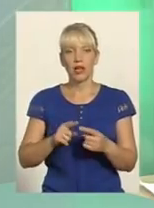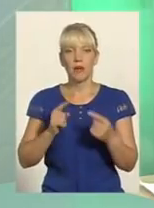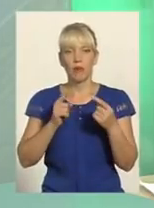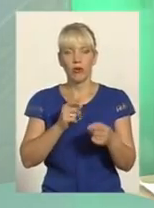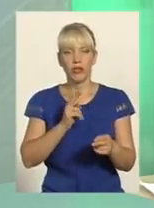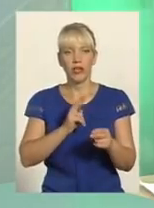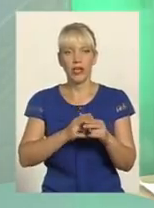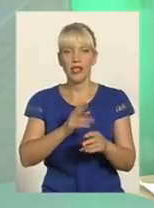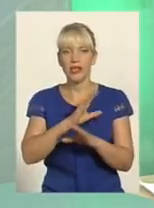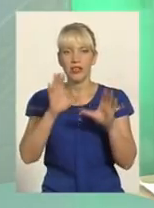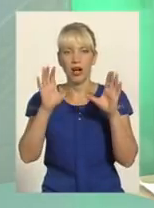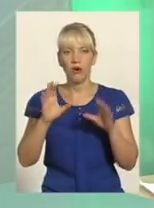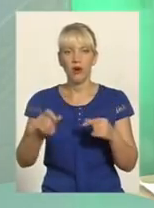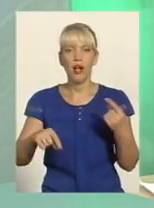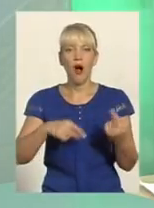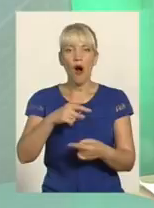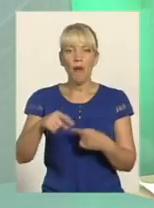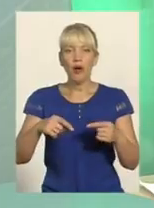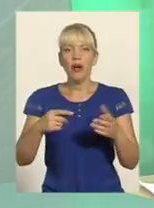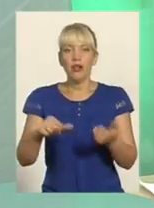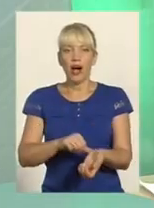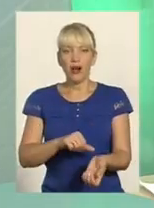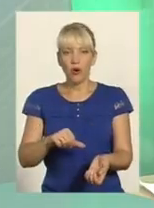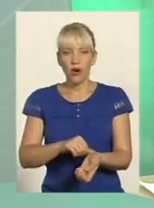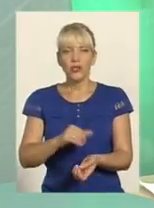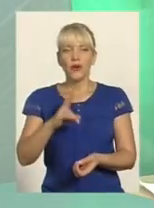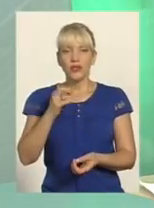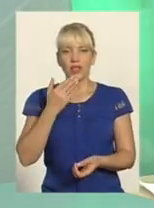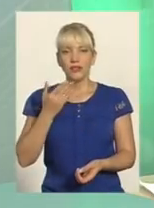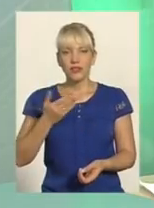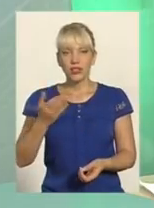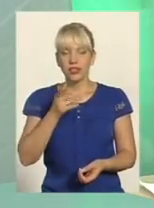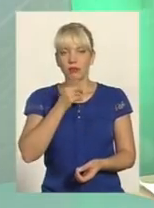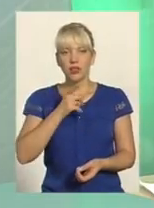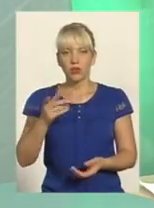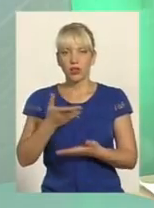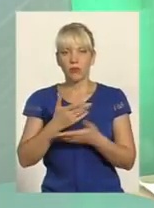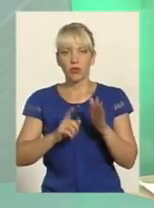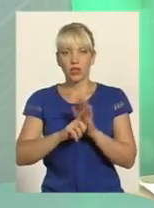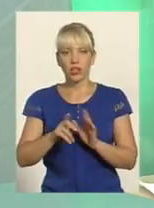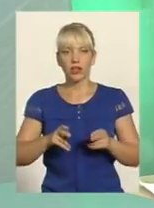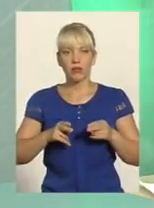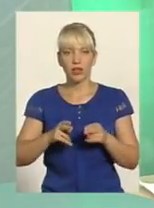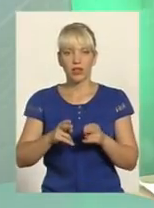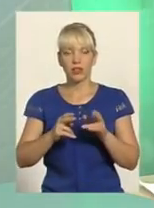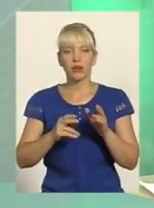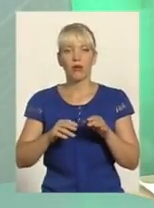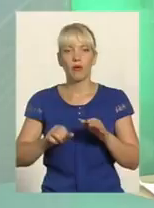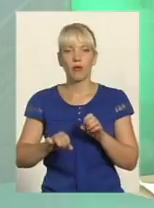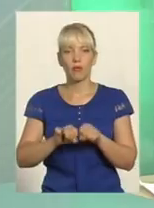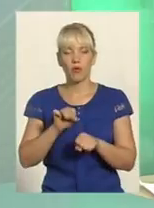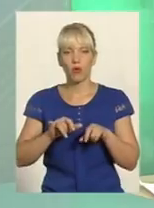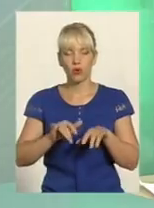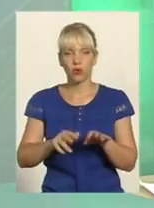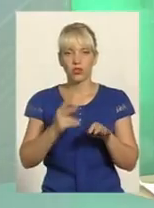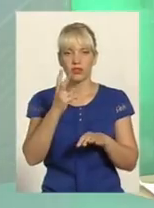наркотиків За звітній період нами порушено 268 кримінальних правопорушень в сфері незаконного об'єму